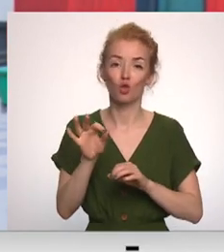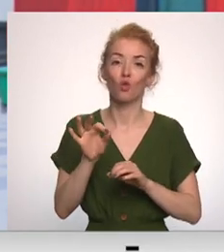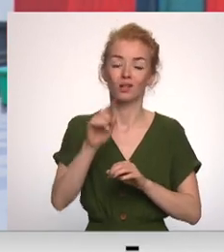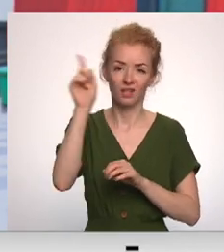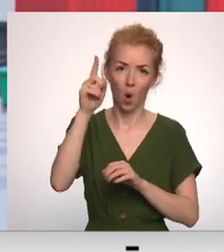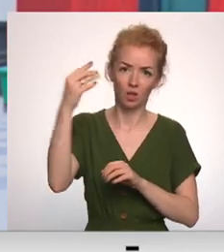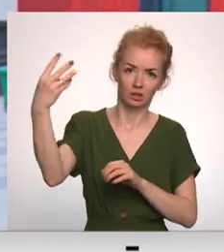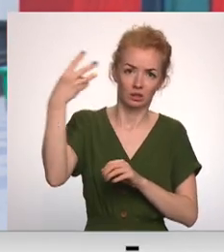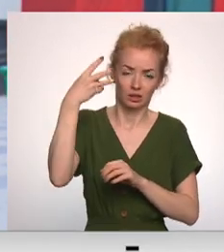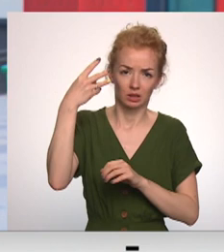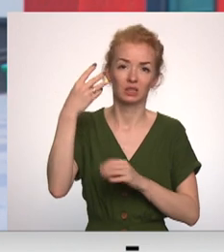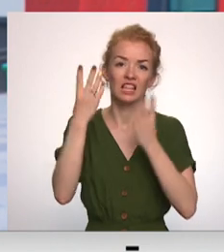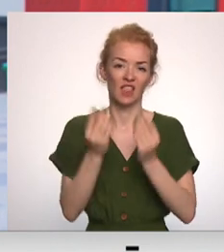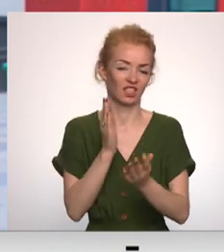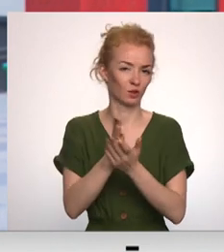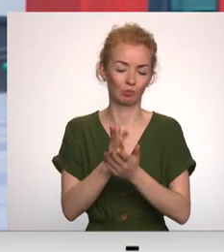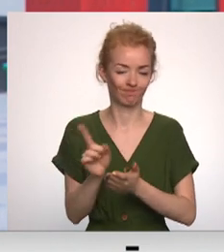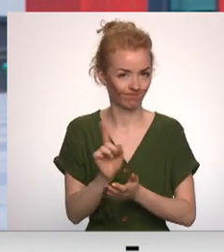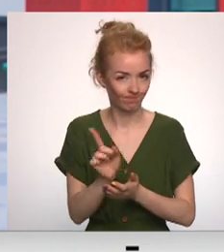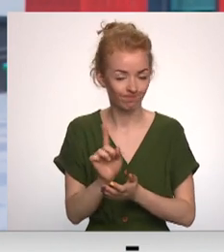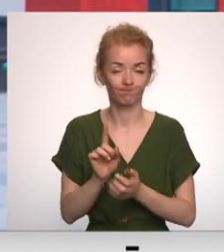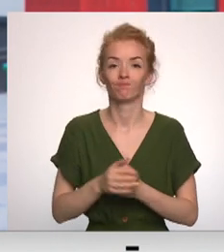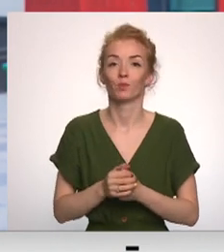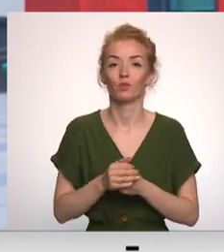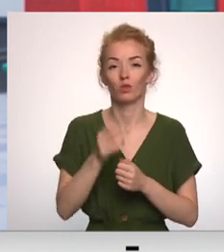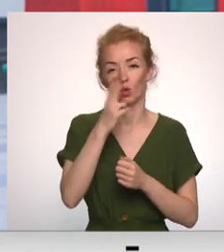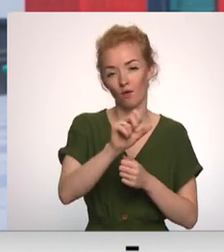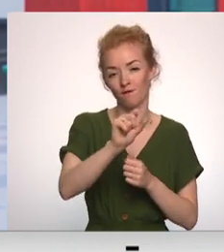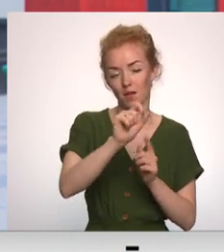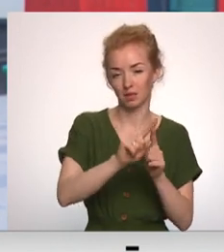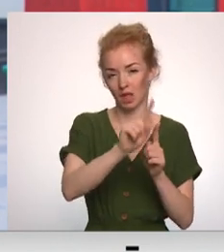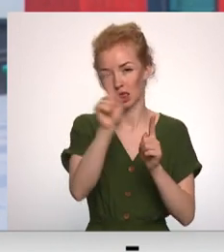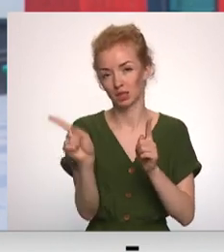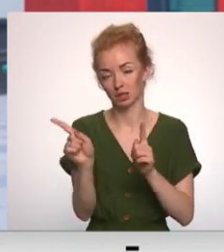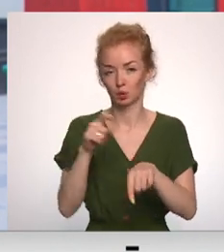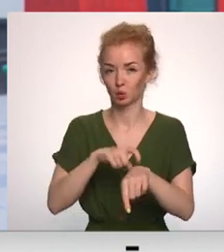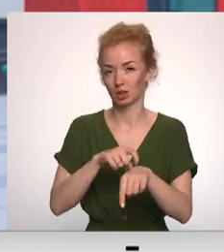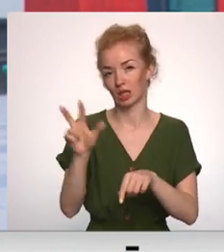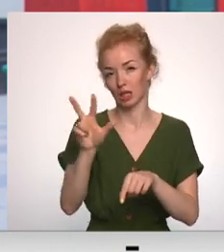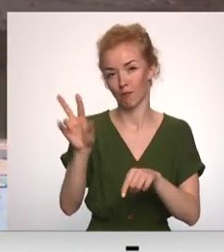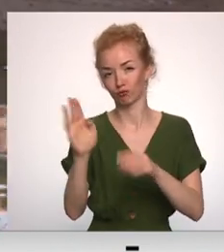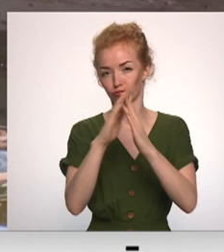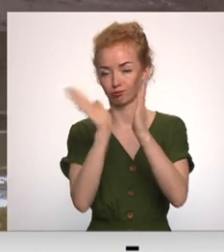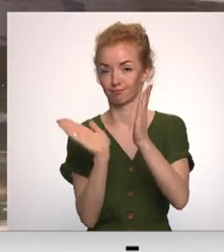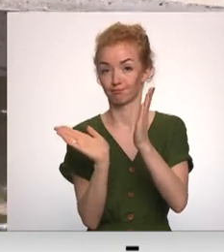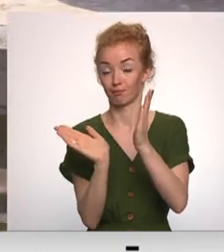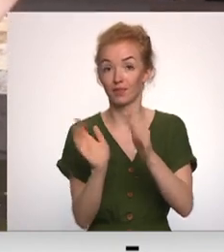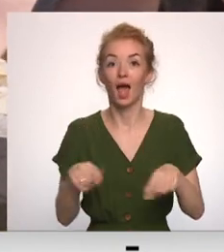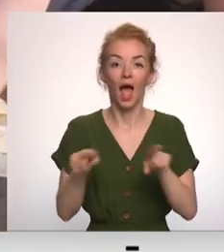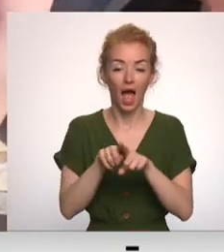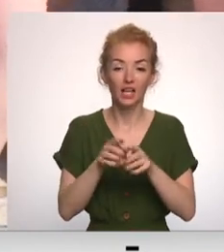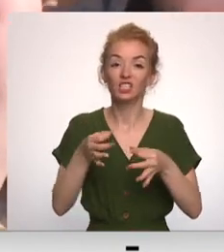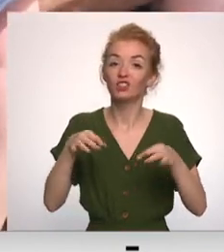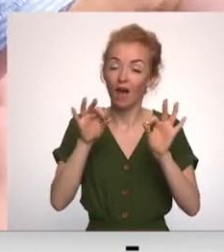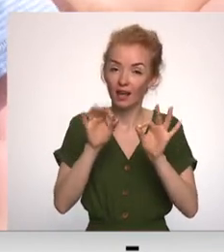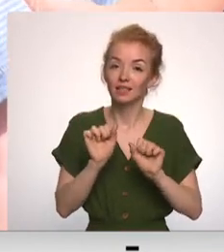tiešos saules starietekmē dienas vidū, kas ir no 11. līdz 13. četriem. Tāpat būtiski